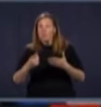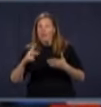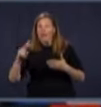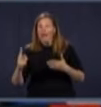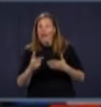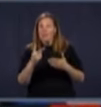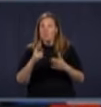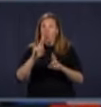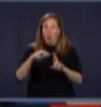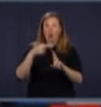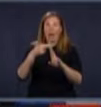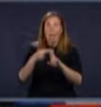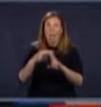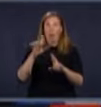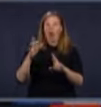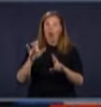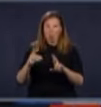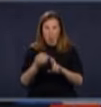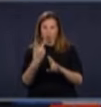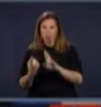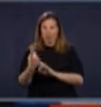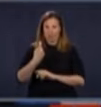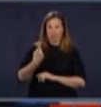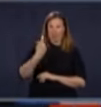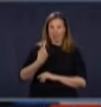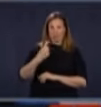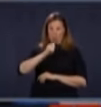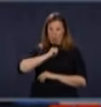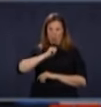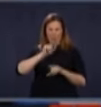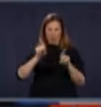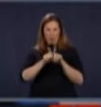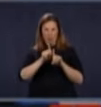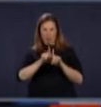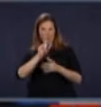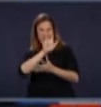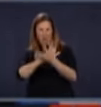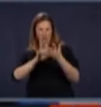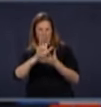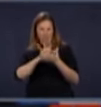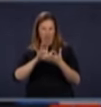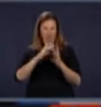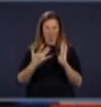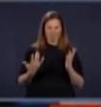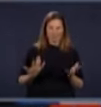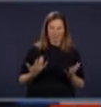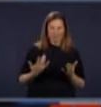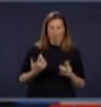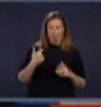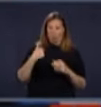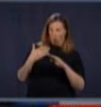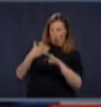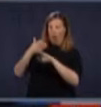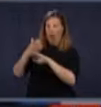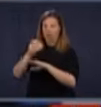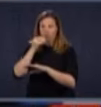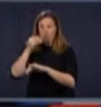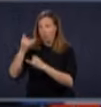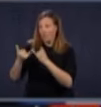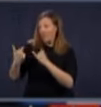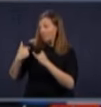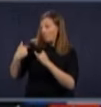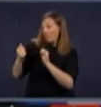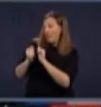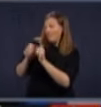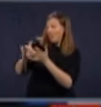que la question est posée, puis elle est pertinente. Même personnellement, je l'ai vécu en allant, je suis allé chez moi, j'ai vu ma femme en fin de semaine, mais on est à